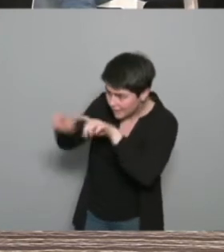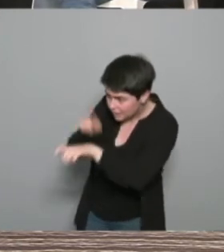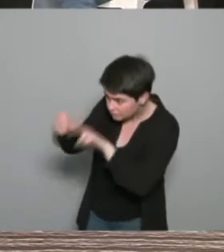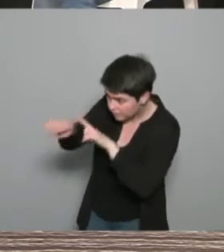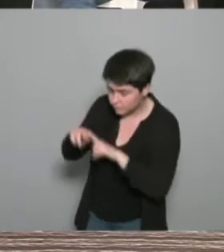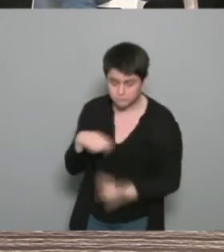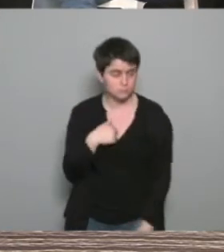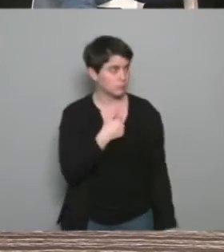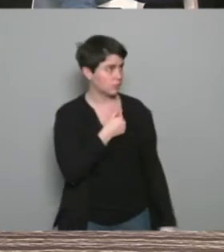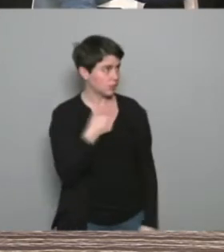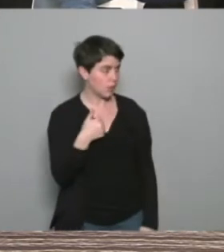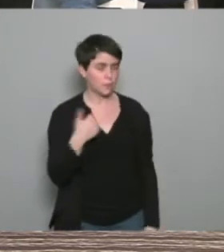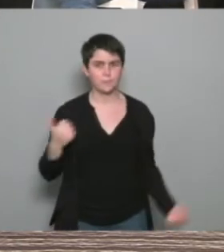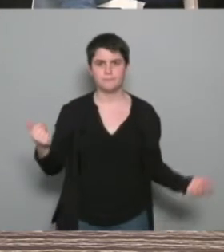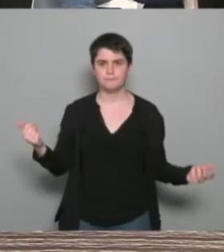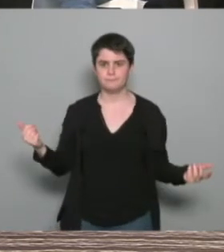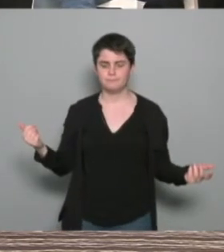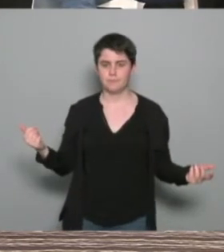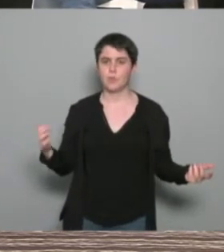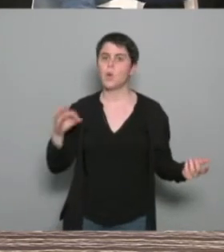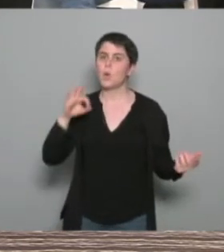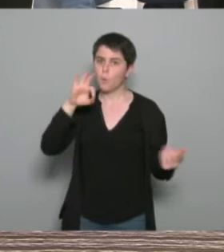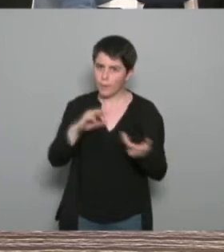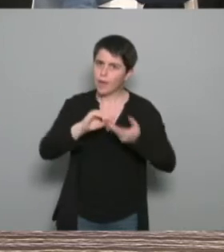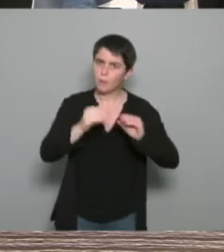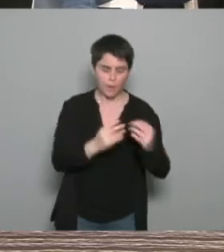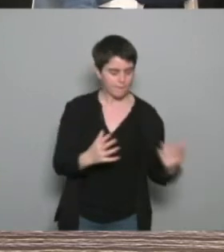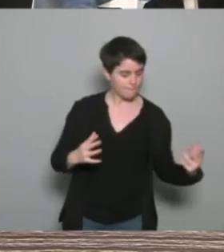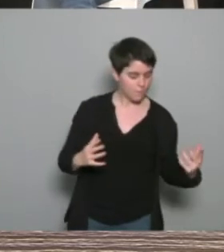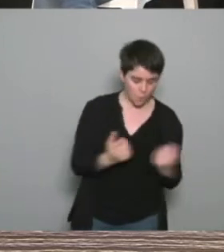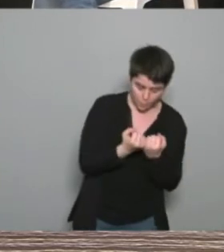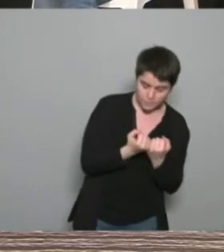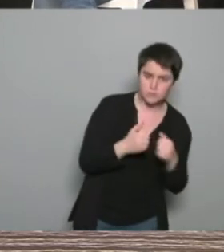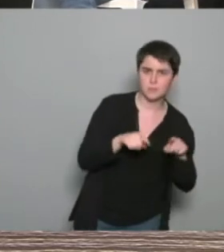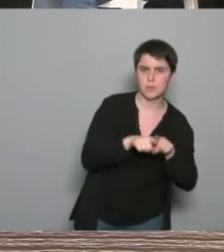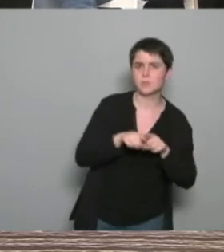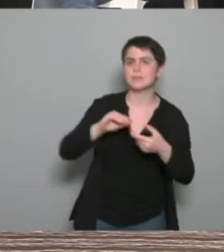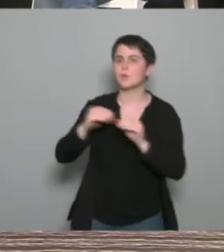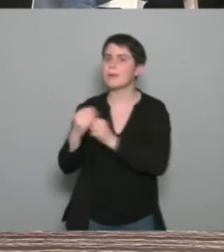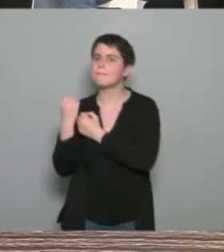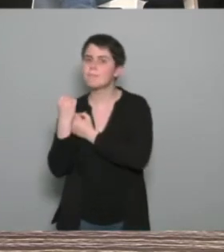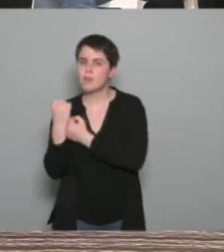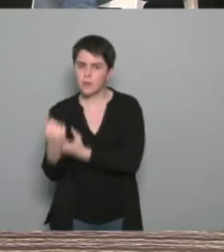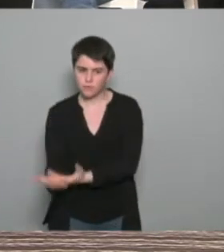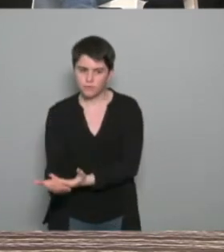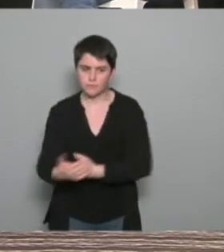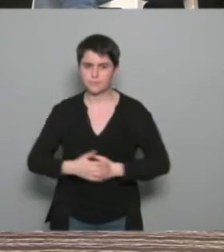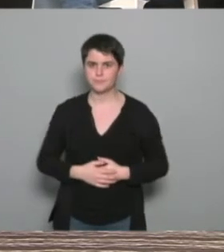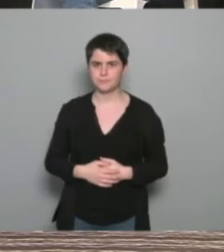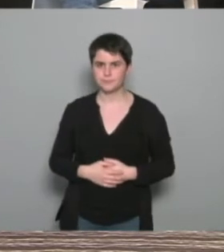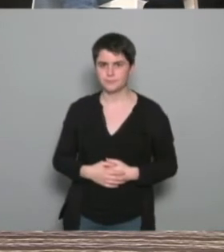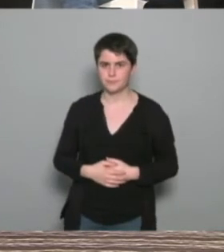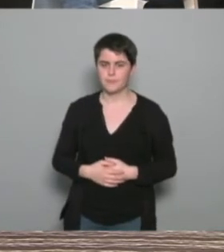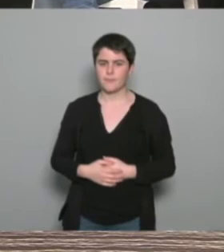compétence et surtout à l'offre la compétence l'offre et puis pourquoi faire et Angelina peut-être pourra nous